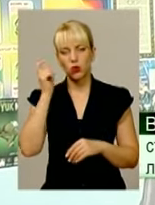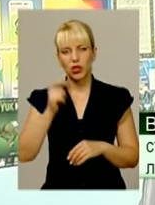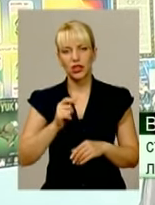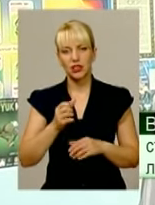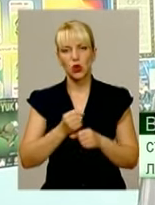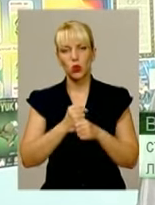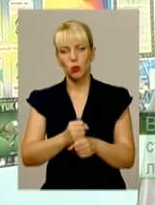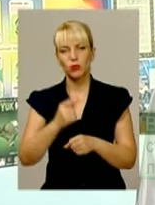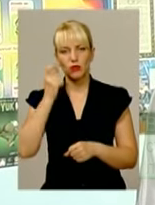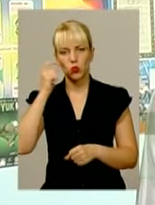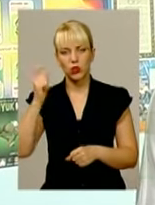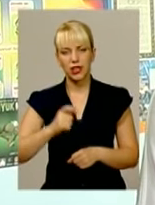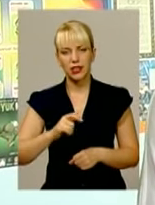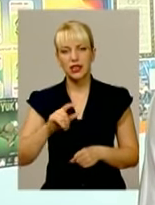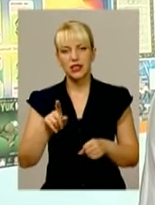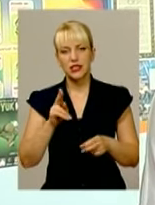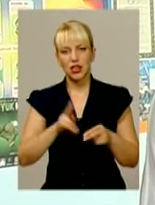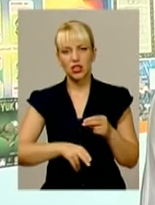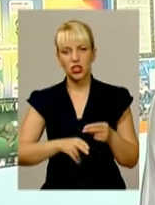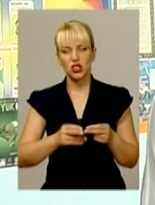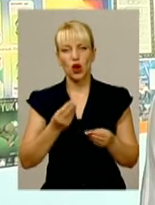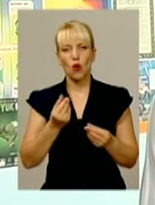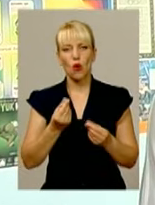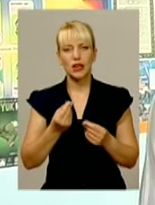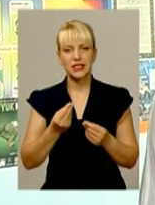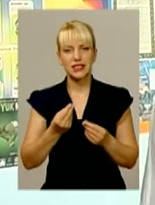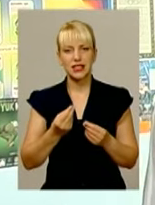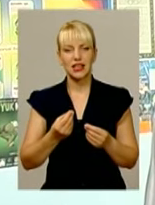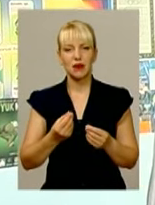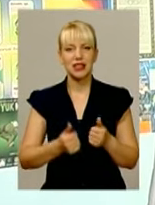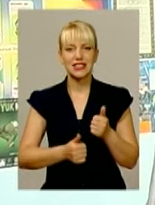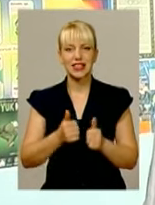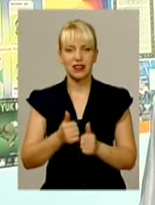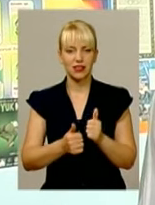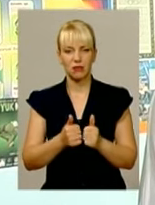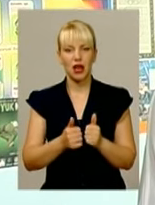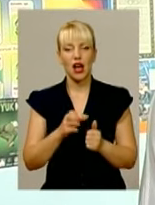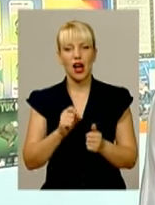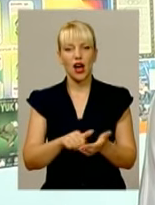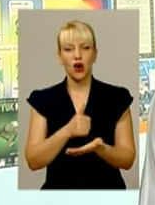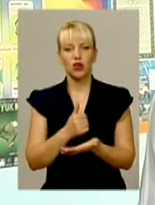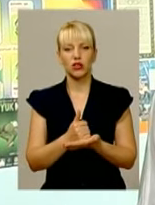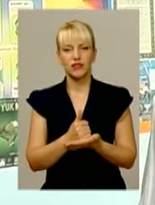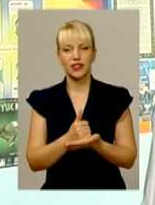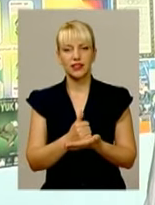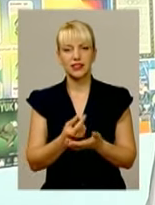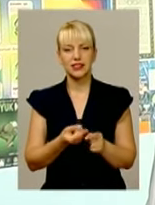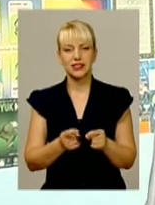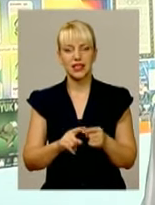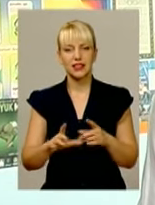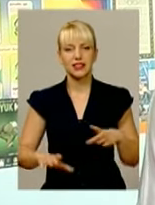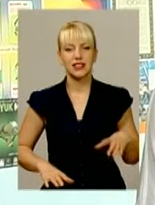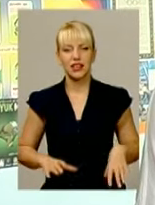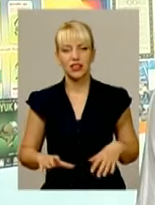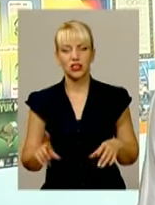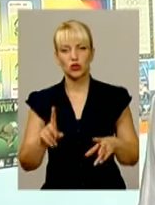кубків України, закінчуючи комерційними стартами та саме головне, це те, на що